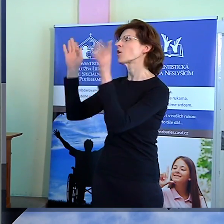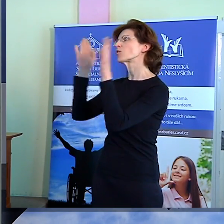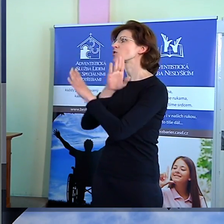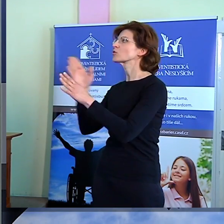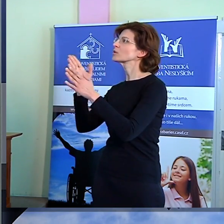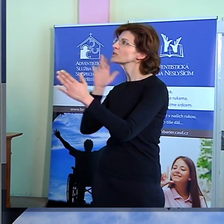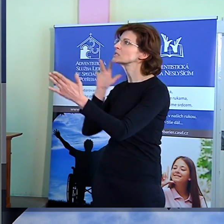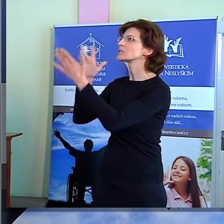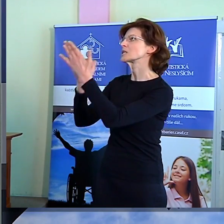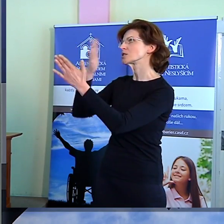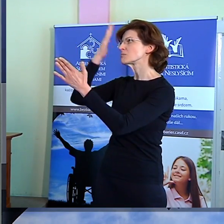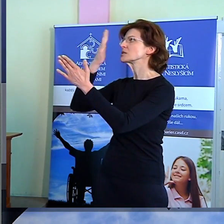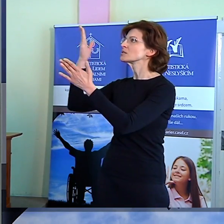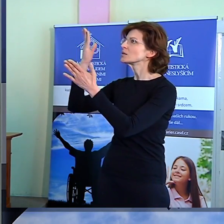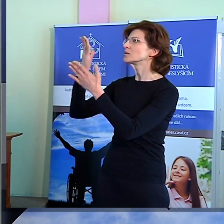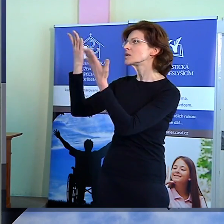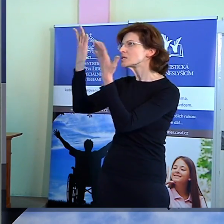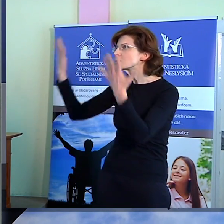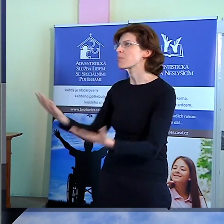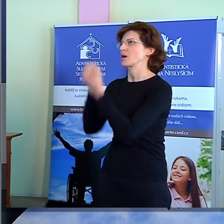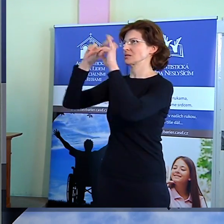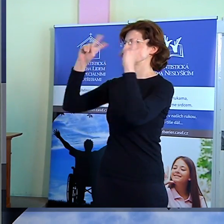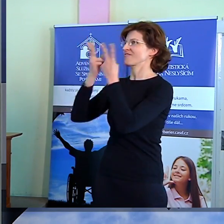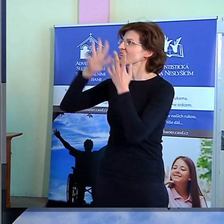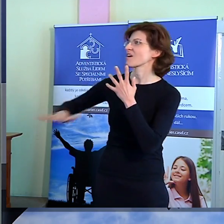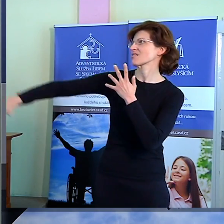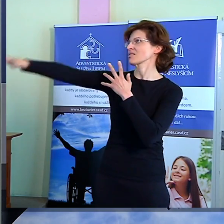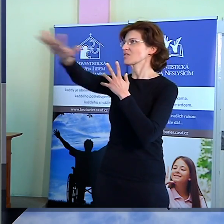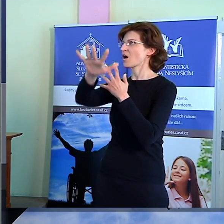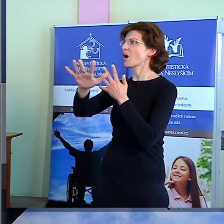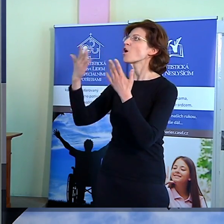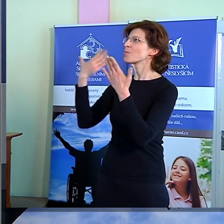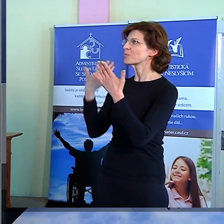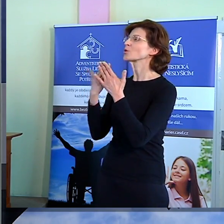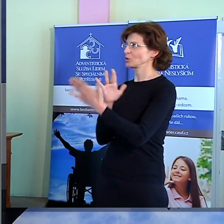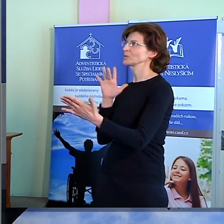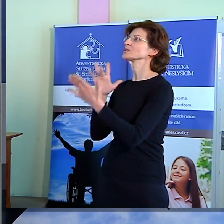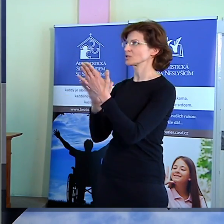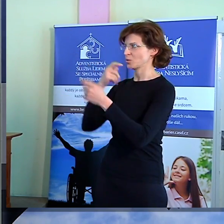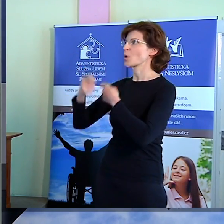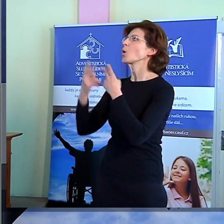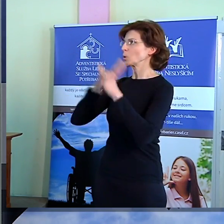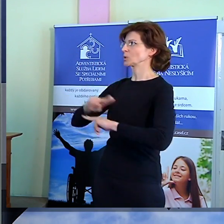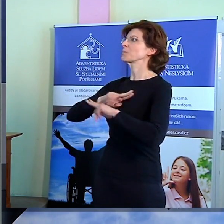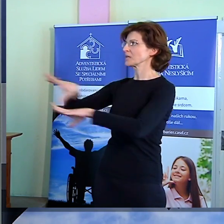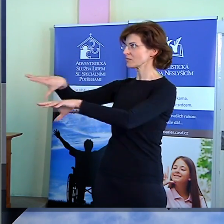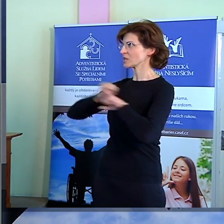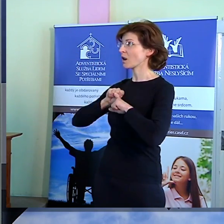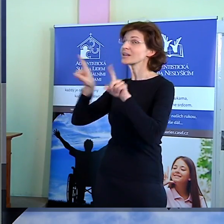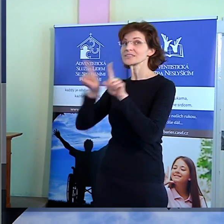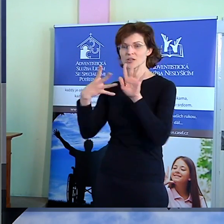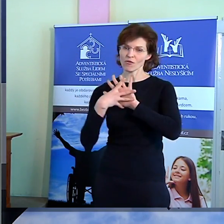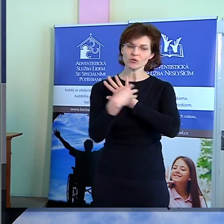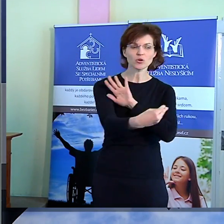za jakýchkoliv okolností. To, že prožívám radost, naději, je o tom, že